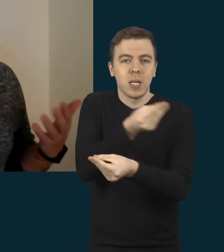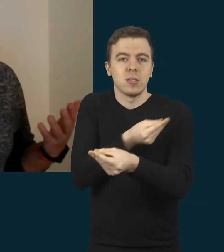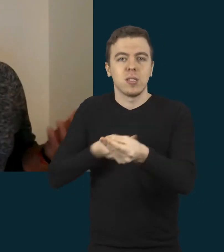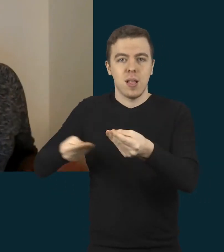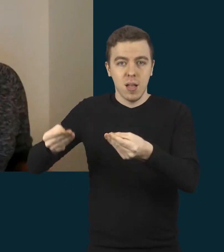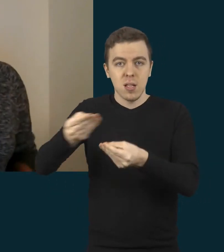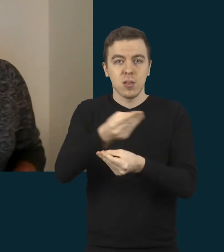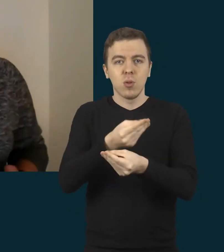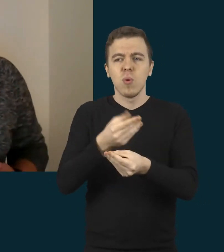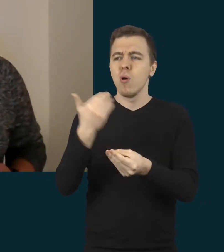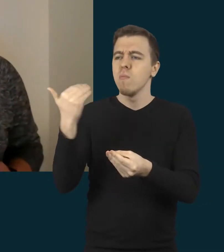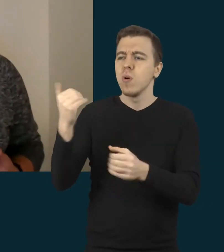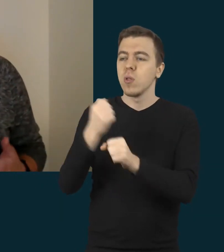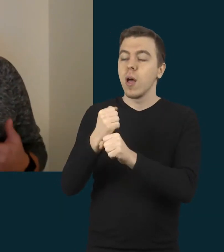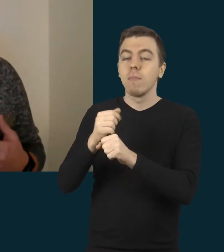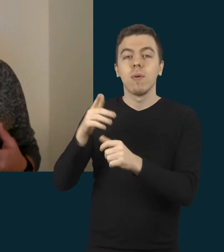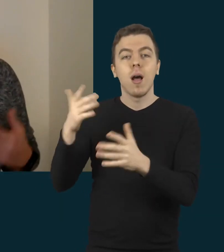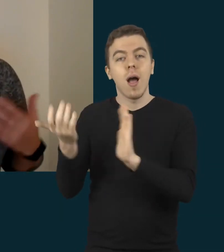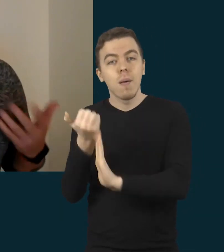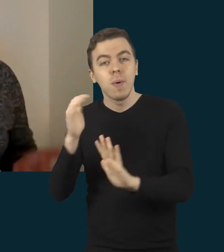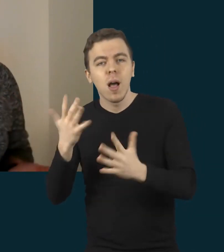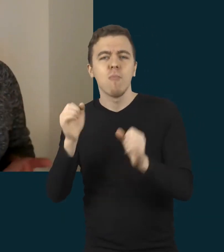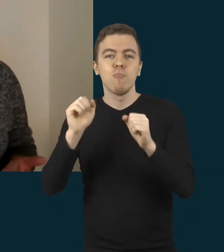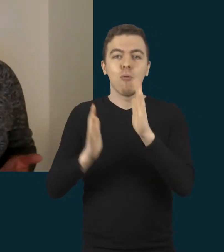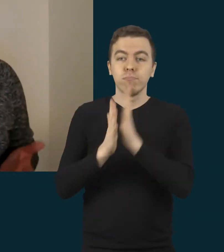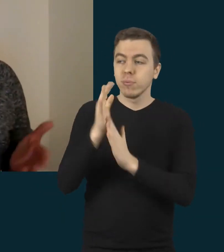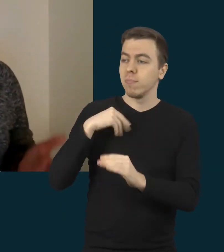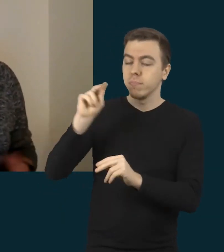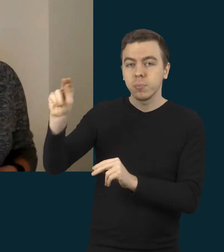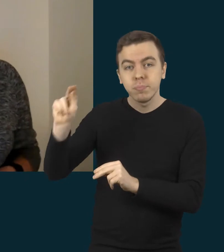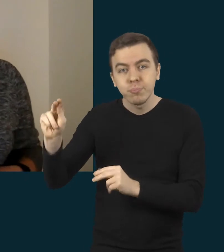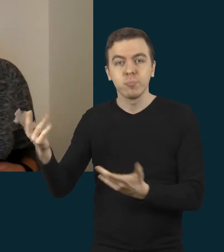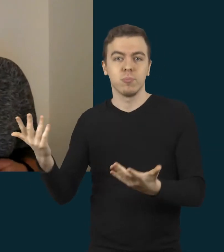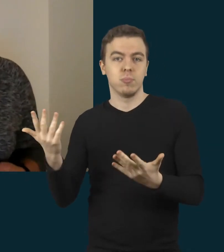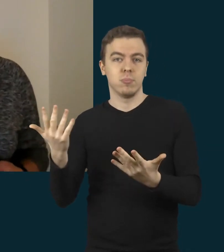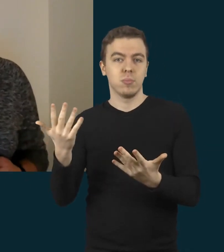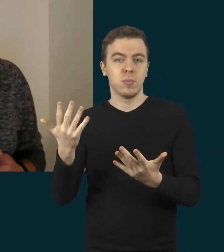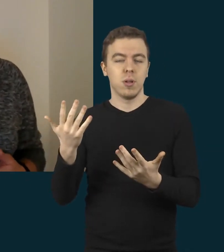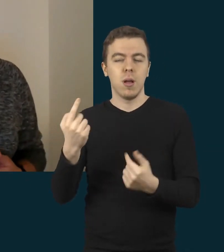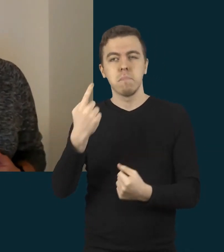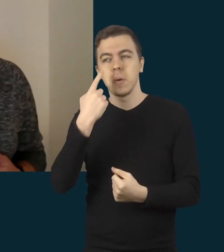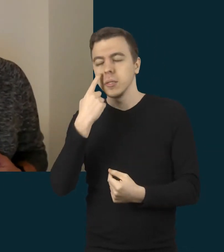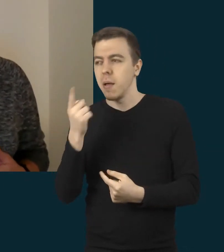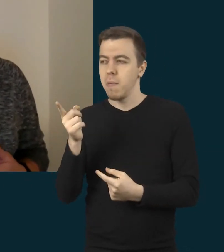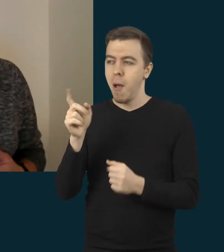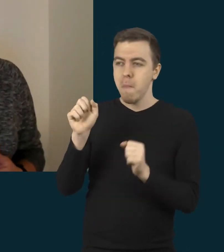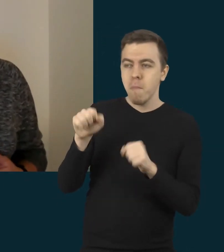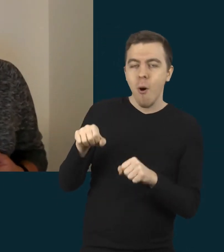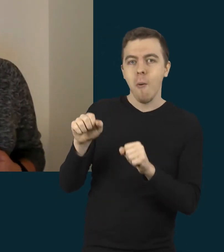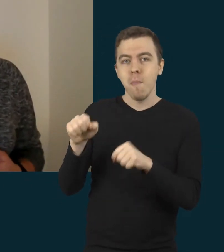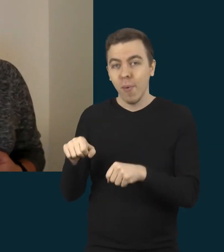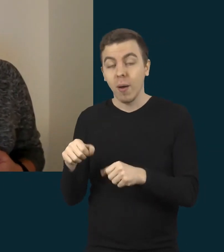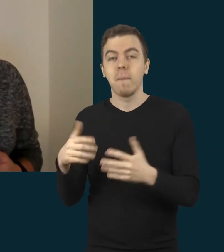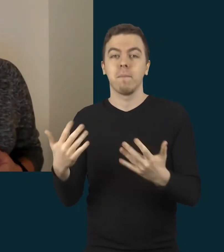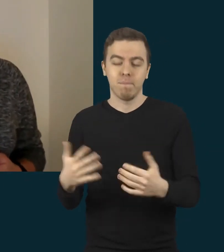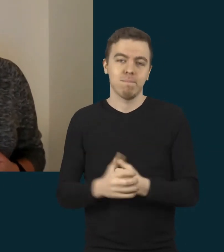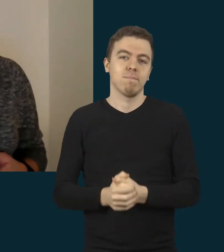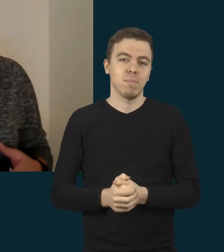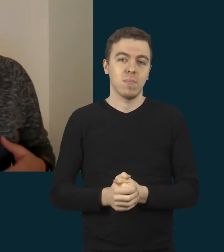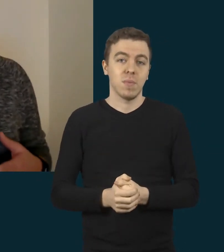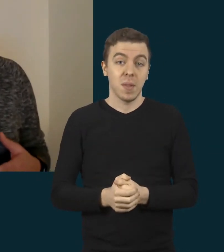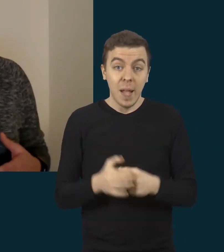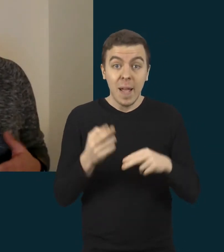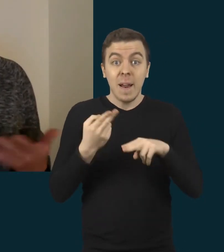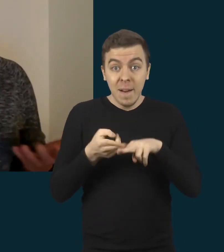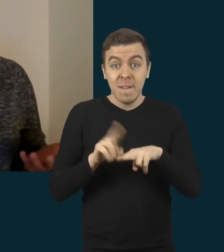ką vienas daro, ką kitas, ką galėtų patobulinti tam darbe, kokias išvalgas pasakyti apie tai. Tai galbūt toks ir